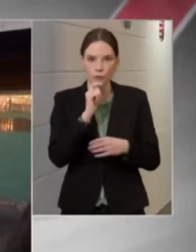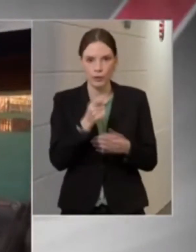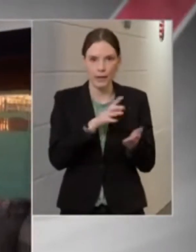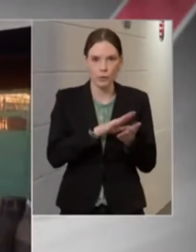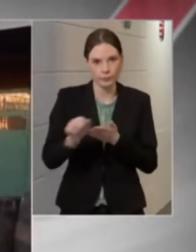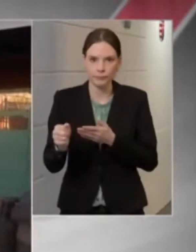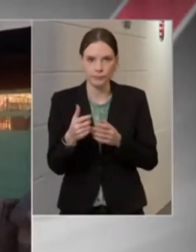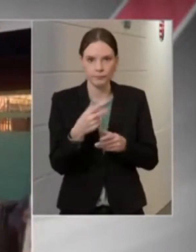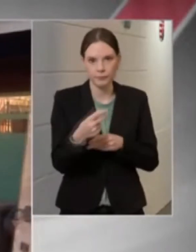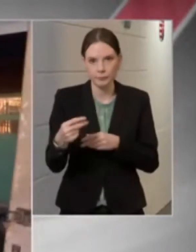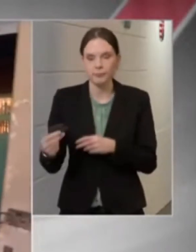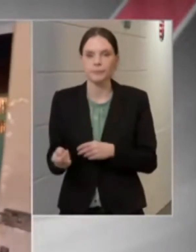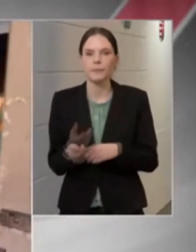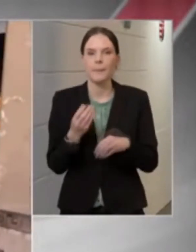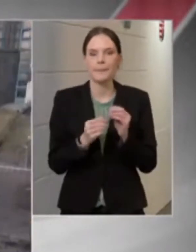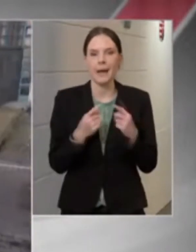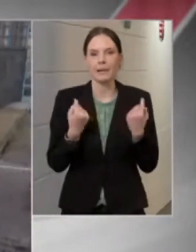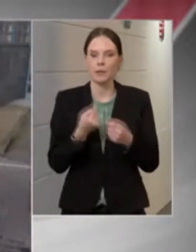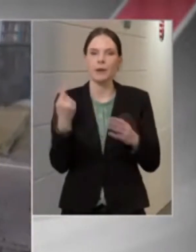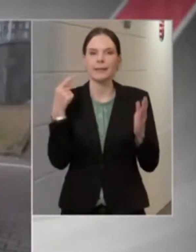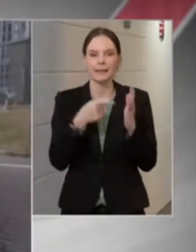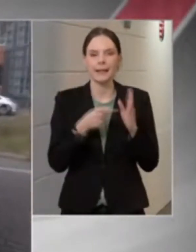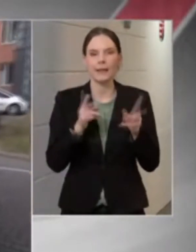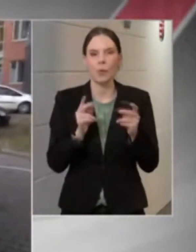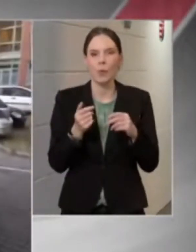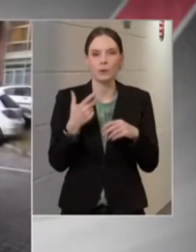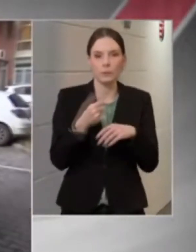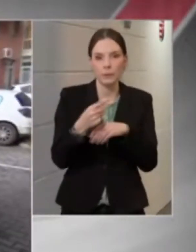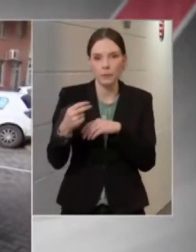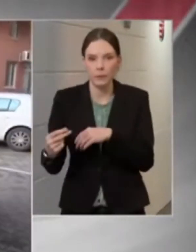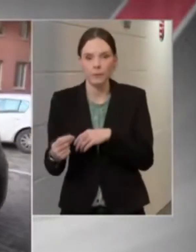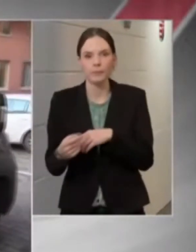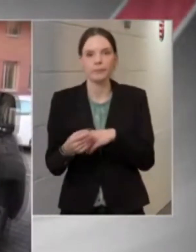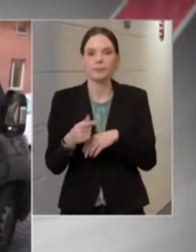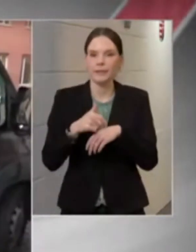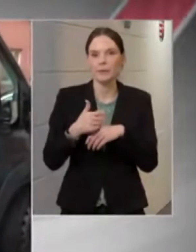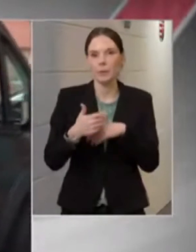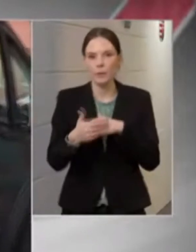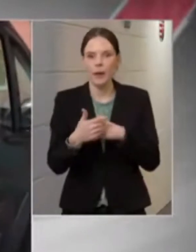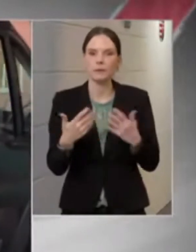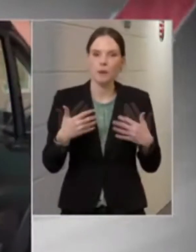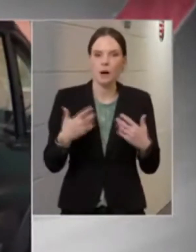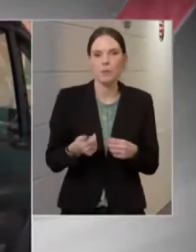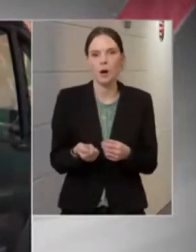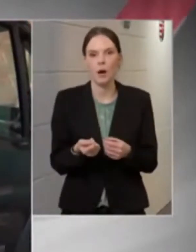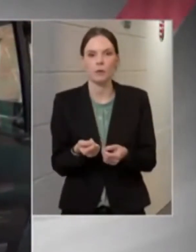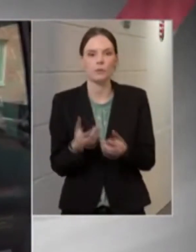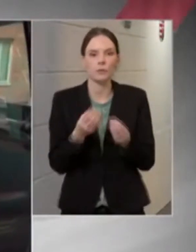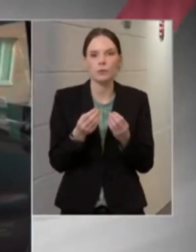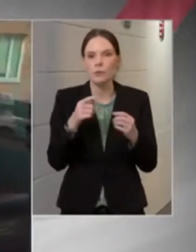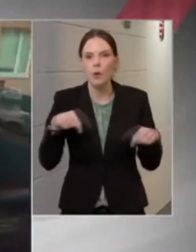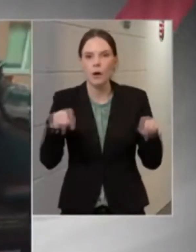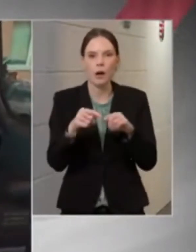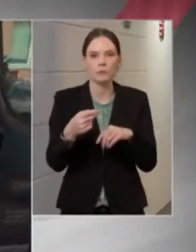és a kínai vakcinákat is, hangsúlyozta a tisztifőorvos. Bízunk abban, hogy a közeljövőben alkalom nyílik a tömeges oltás elkezdésére,